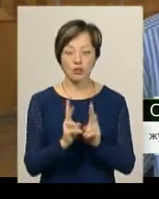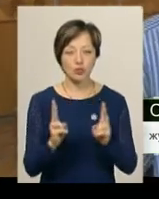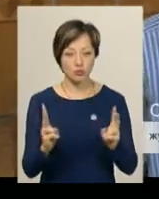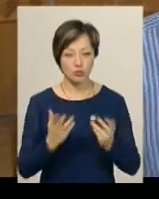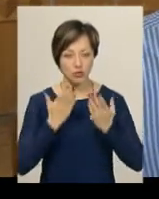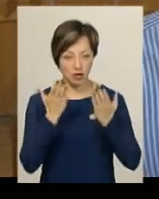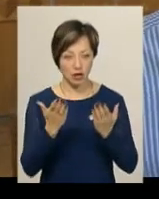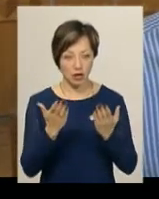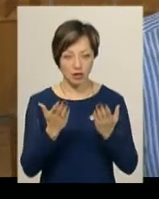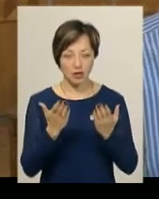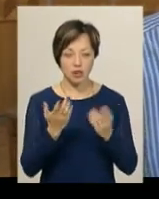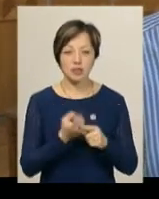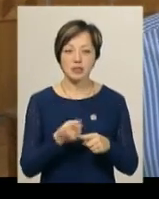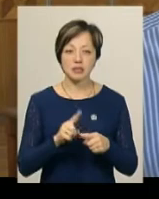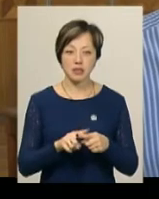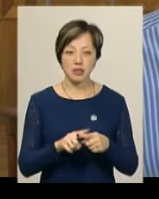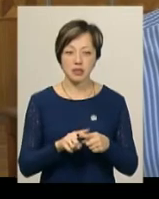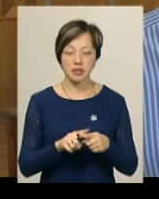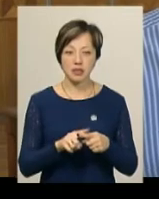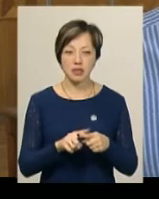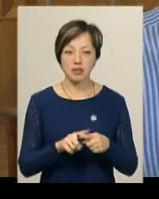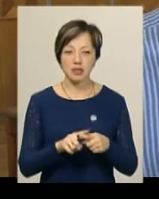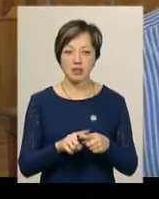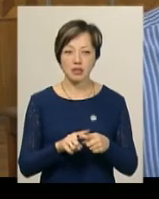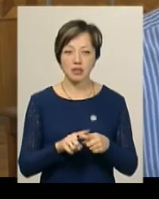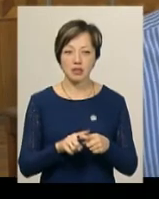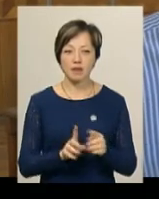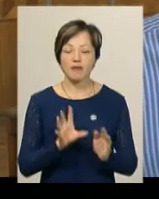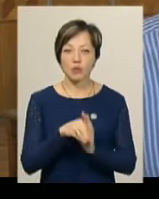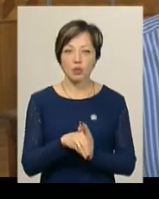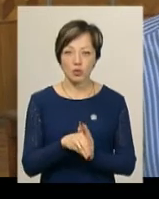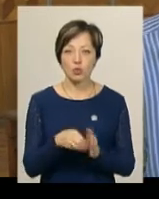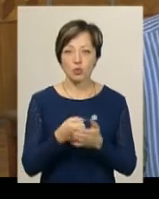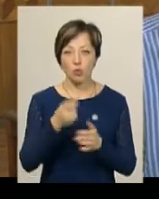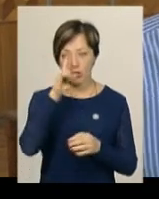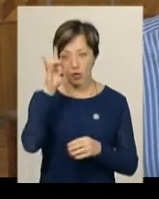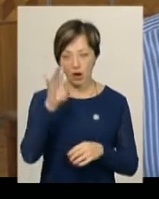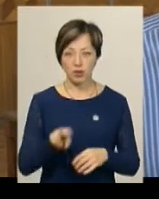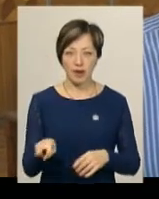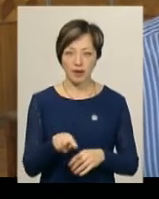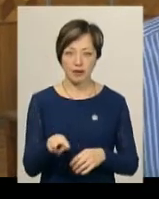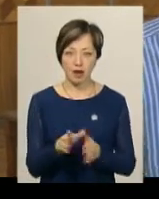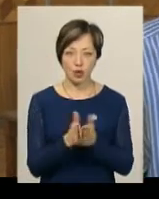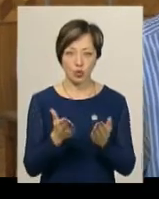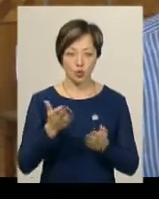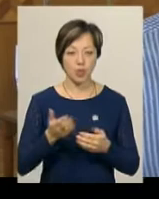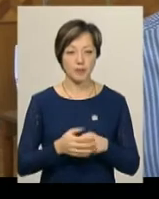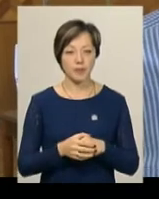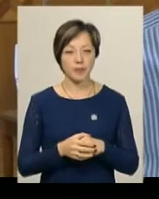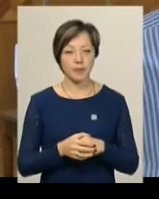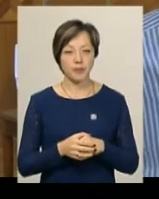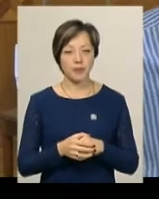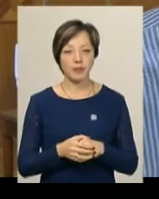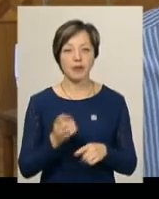прочитає, це все-таки детектив відноситься до більш-менш популярної літератури. І